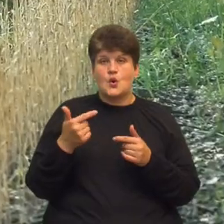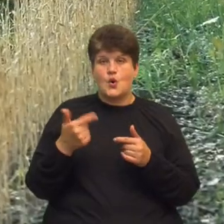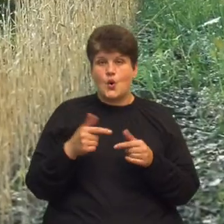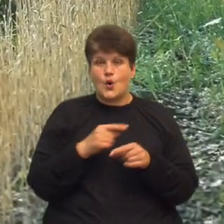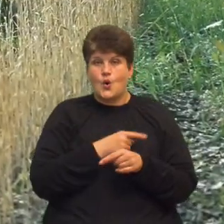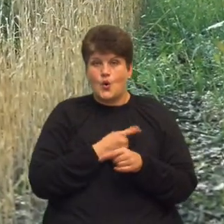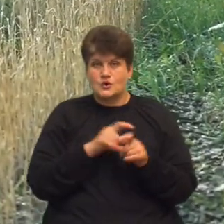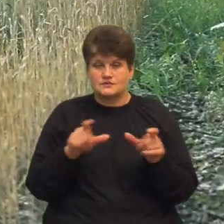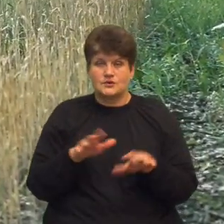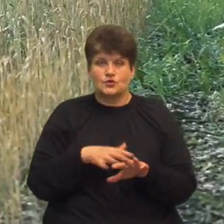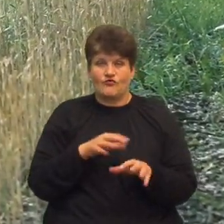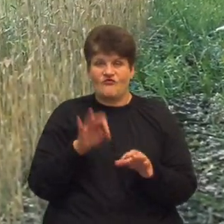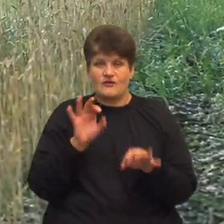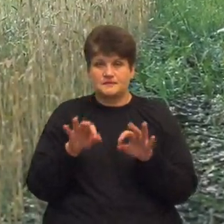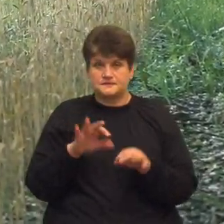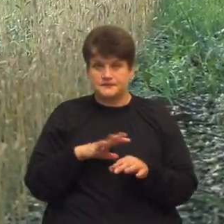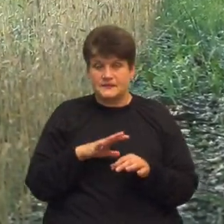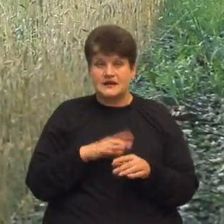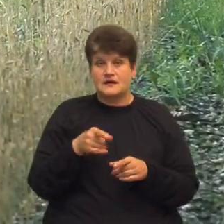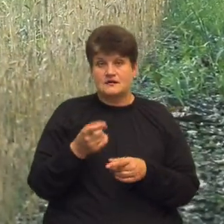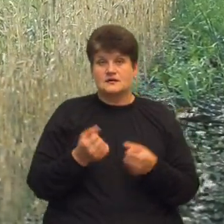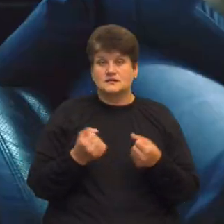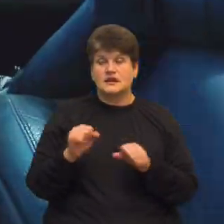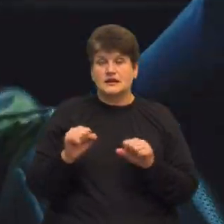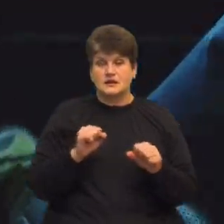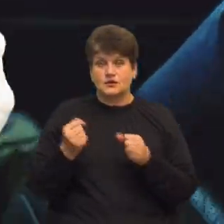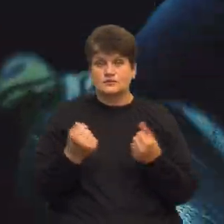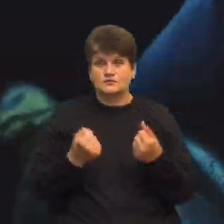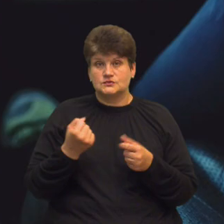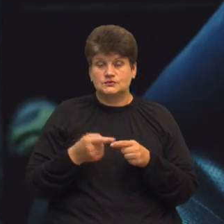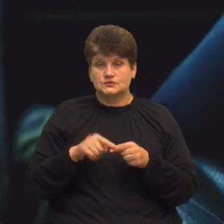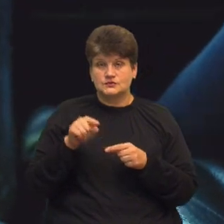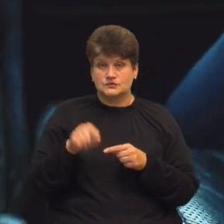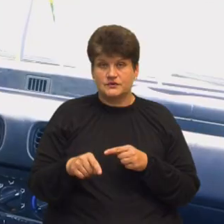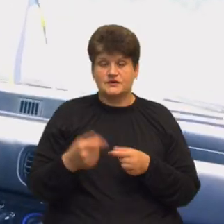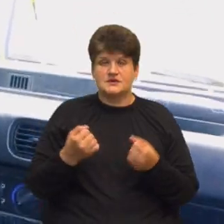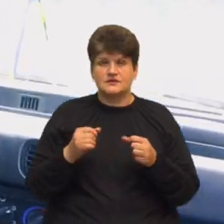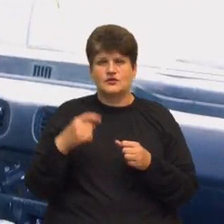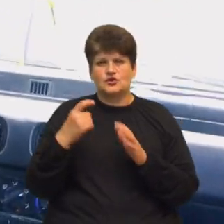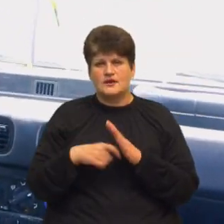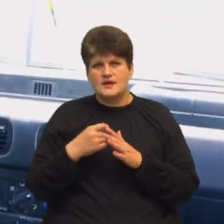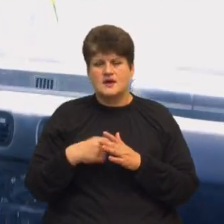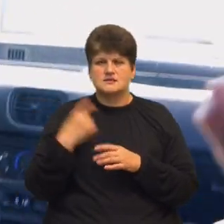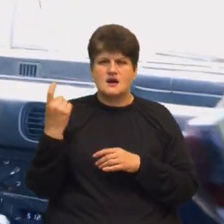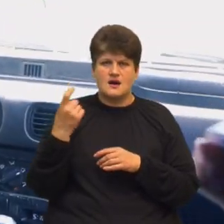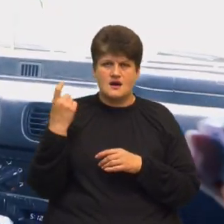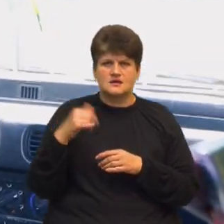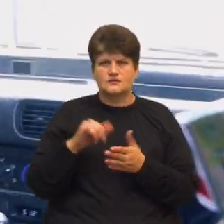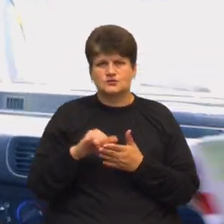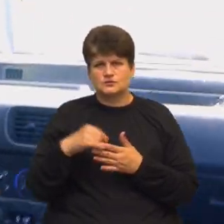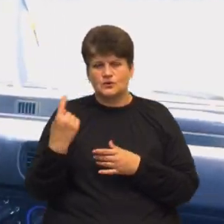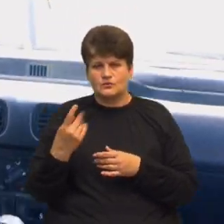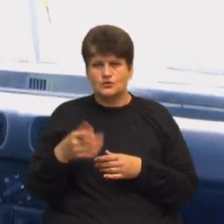командир бойової машини. Каже, цим авто приїхав до Неччину, Харківщину та Сумщину. У нас вже є таке поняття, як